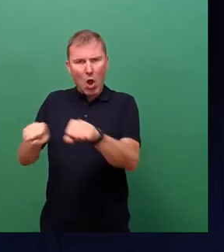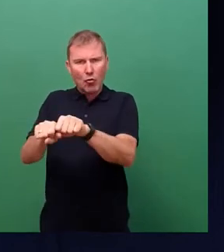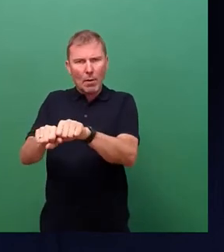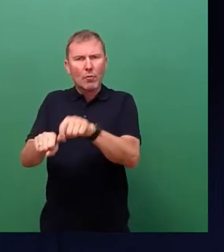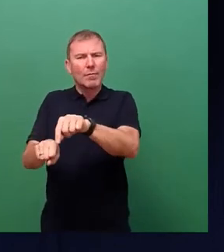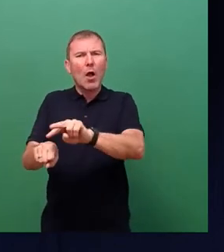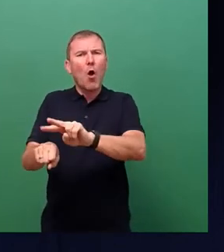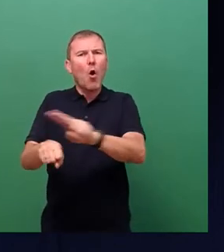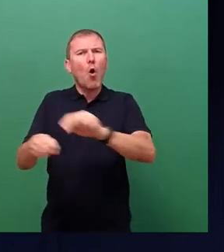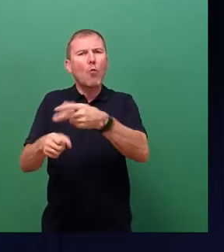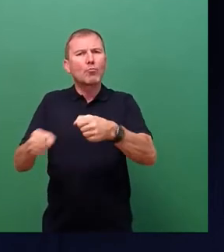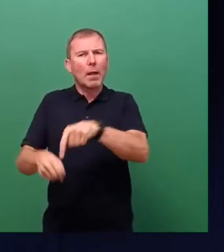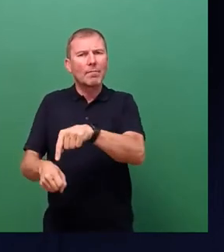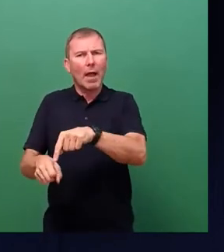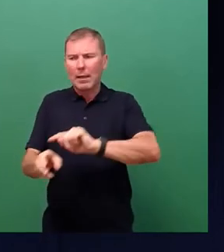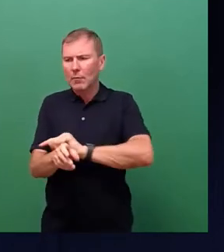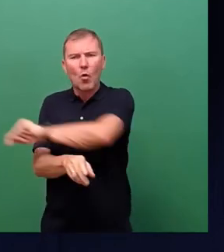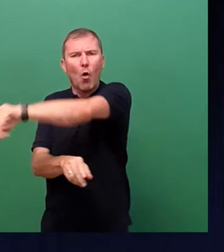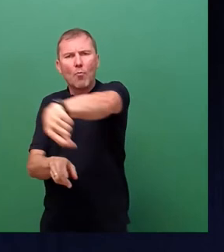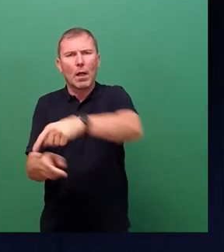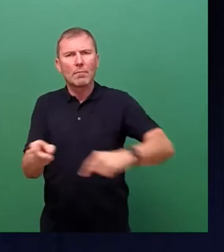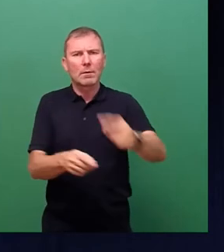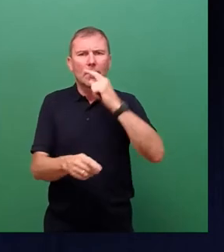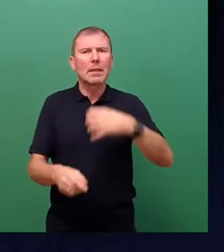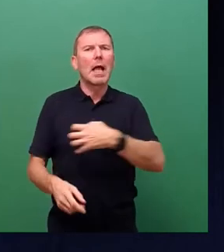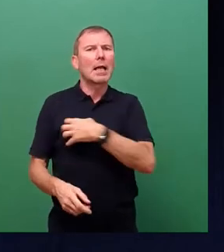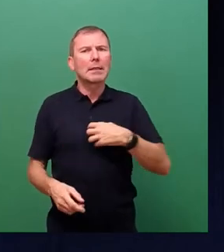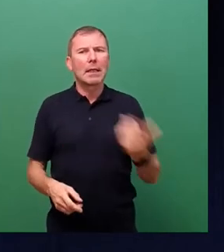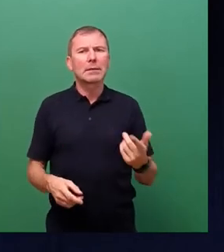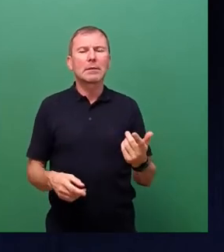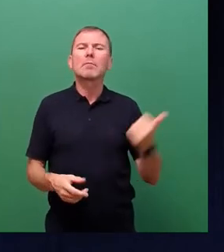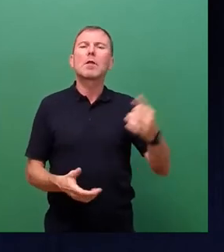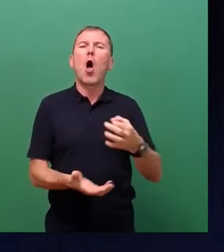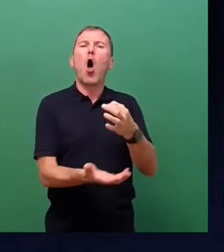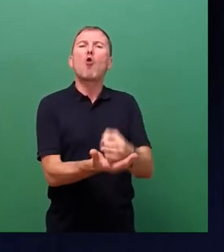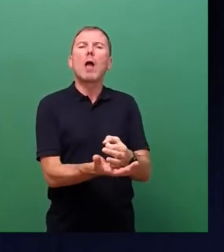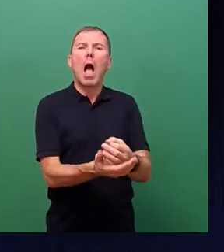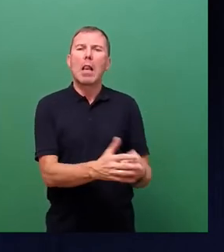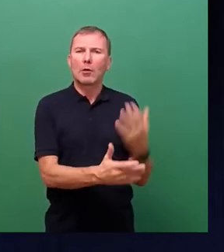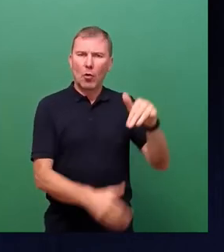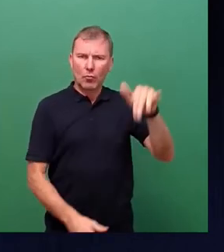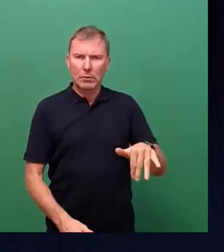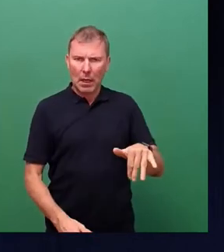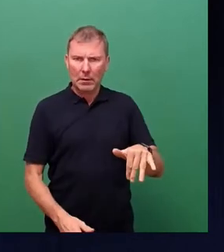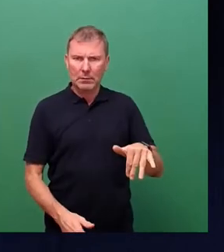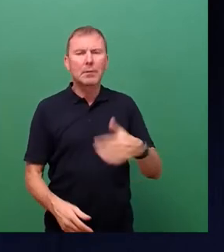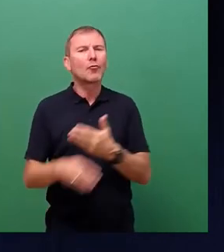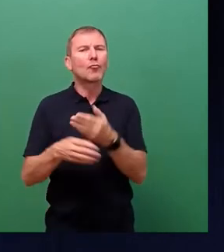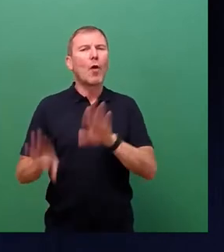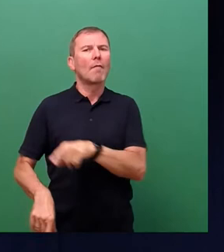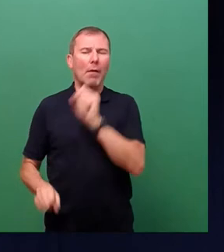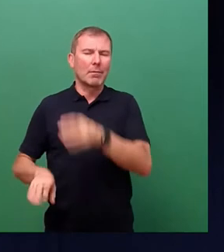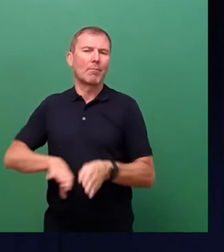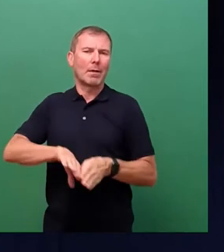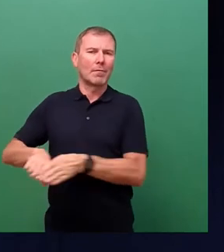weiterzuoperieren. Sprich, wenn in ein paar Jahren in Dresden mehr lokale Erzeugung vorhanden ist, hätte vielleicht auch so ein Störfall verhindert werden können, weil